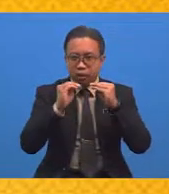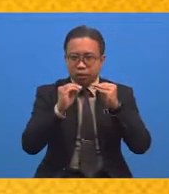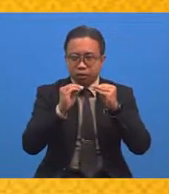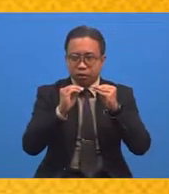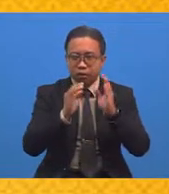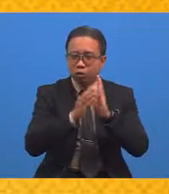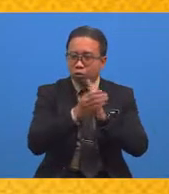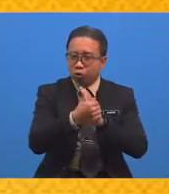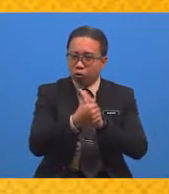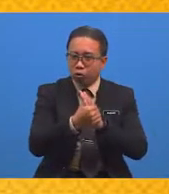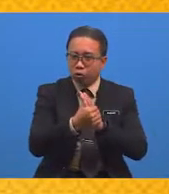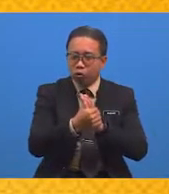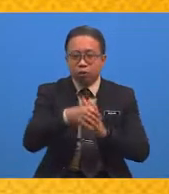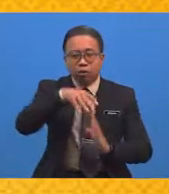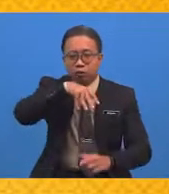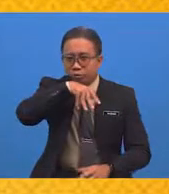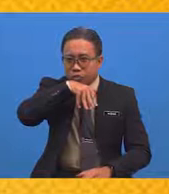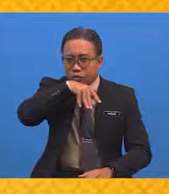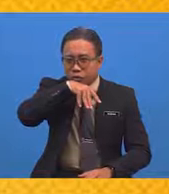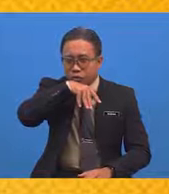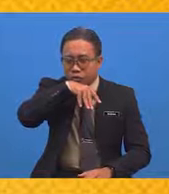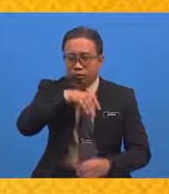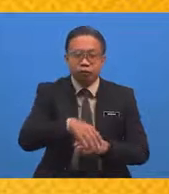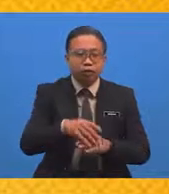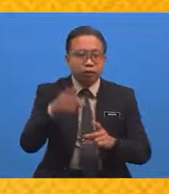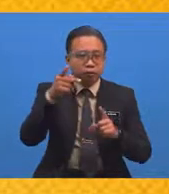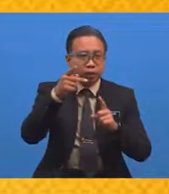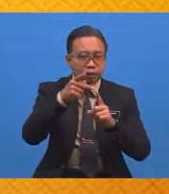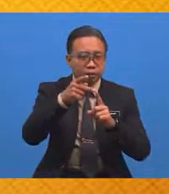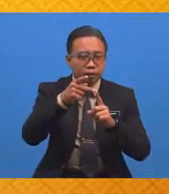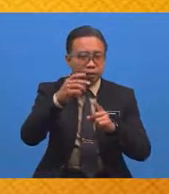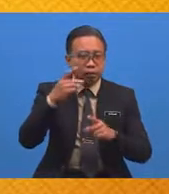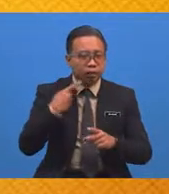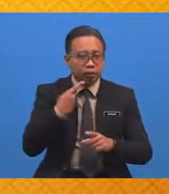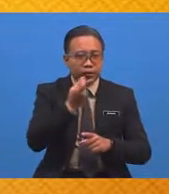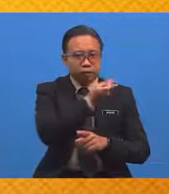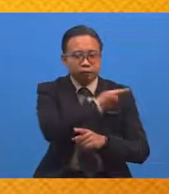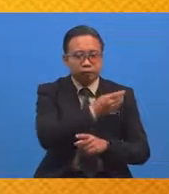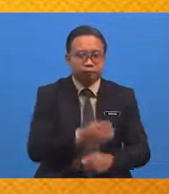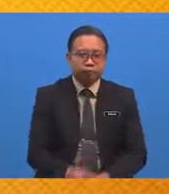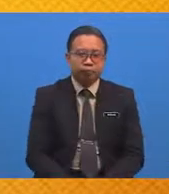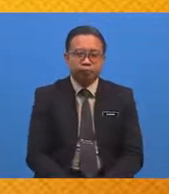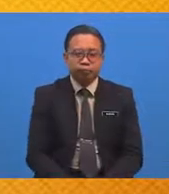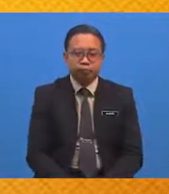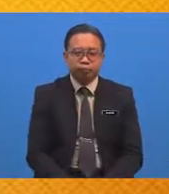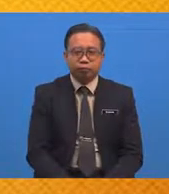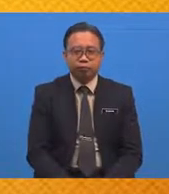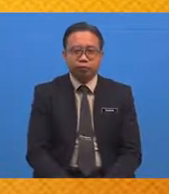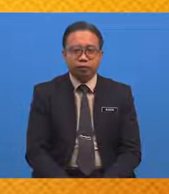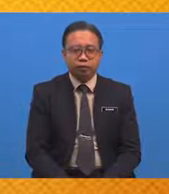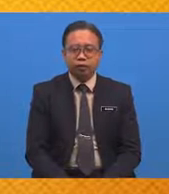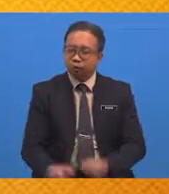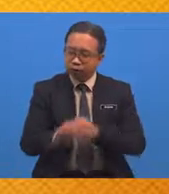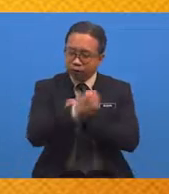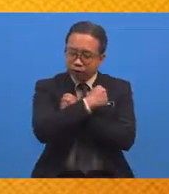oleh Rasulullah sallallahu alaihi wasallam Kepada kita Alhamdulillah Sayangnya